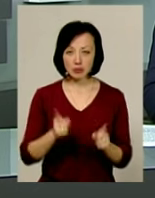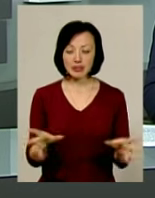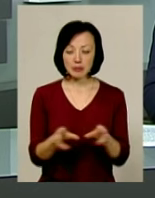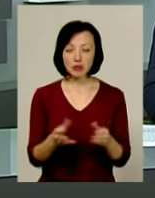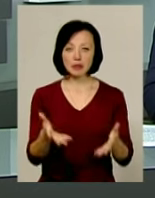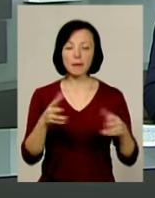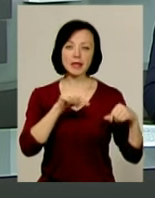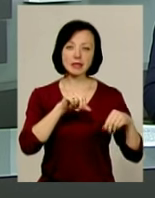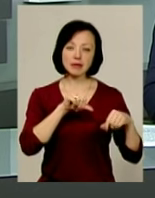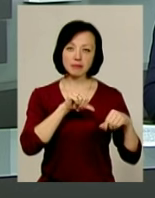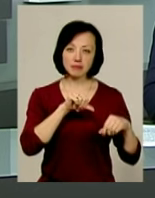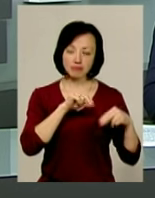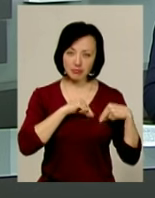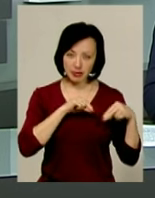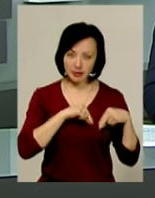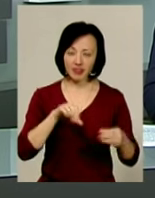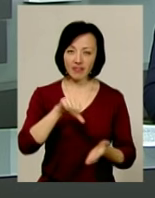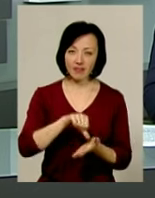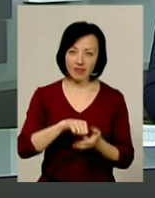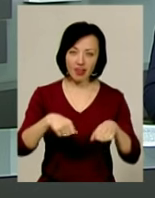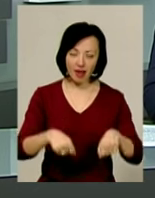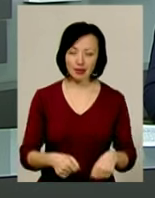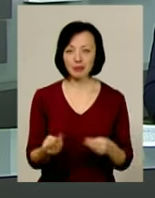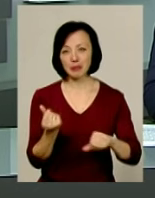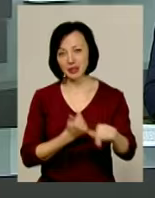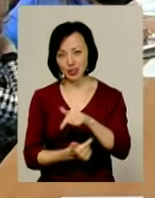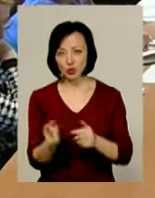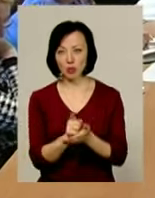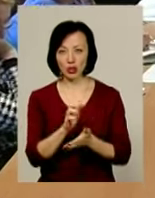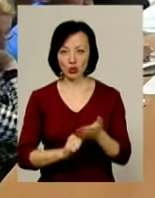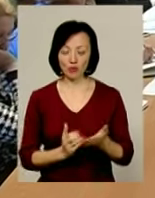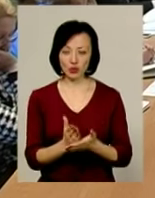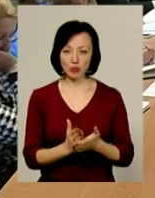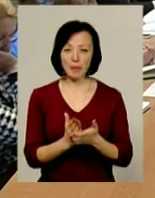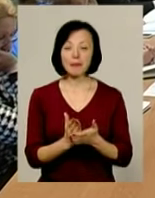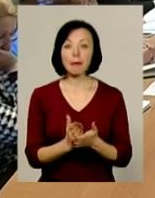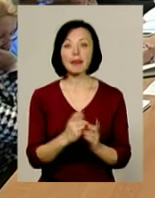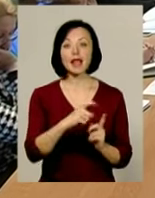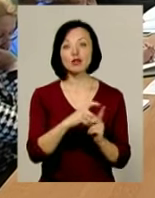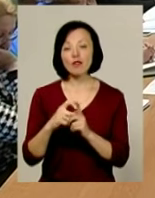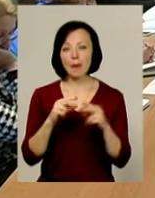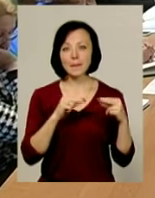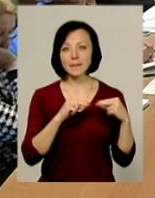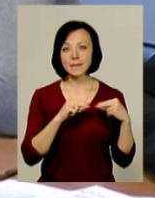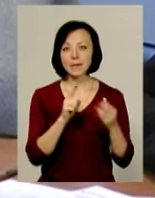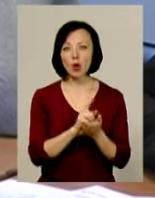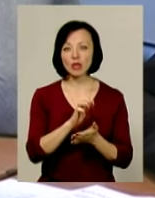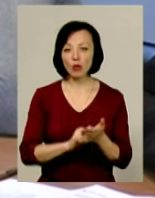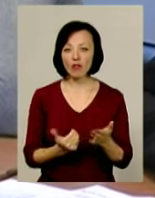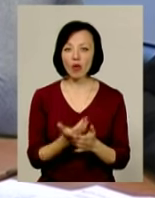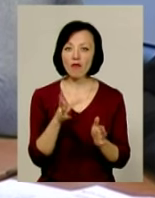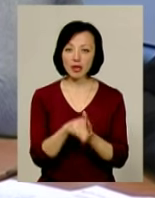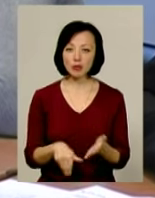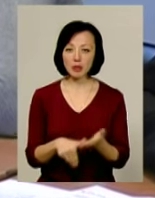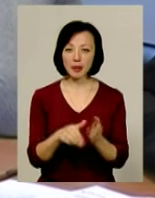'ясовували представники влади, бізнесу краю та фіскальної служби? За словами фіскальників, податкові нововведення мають